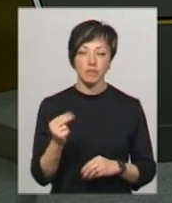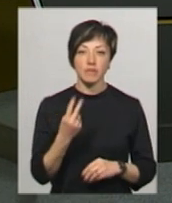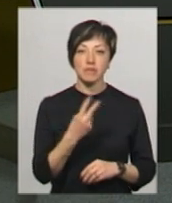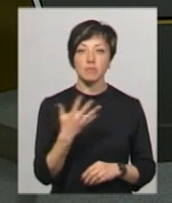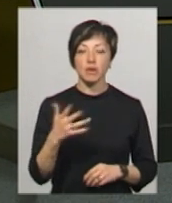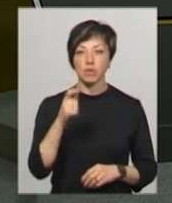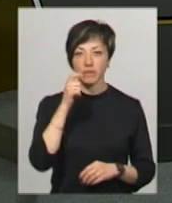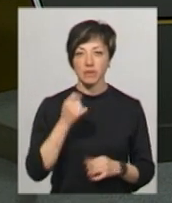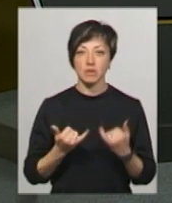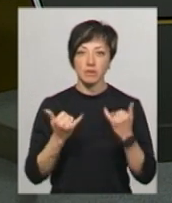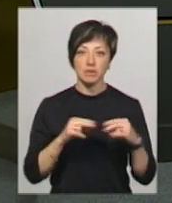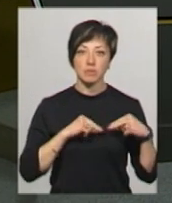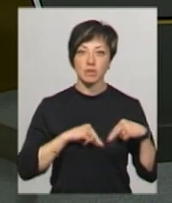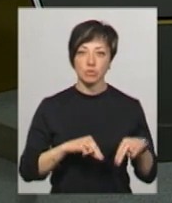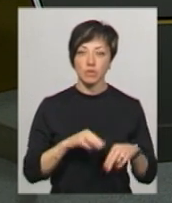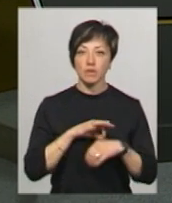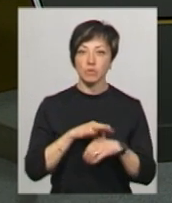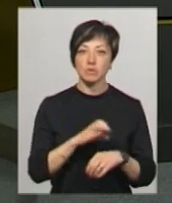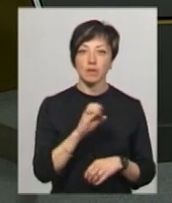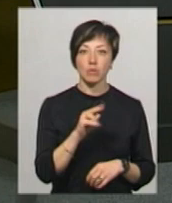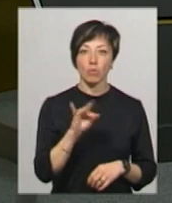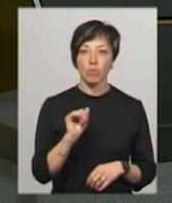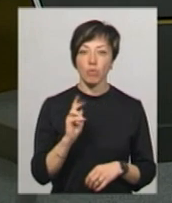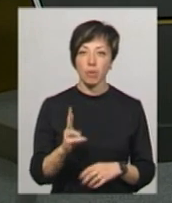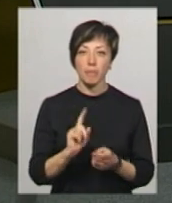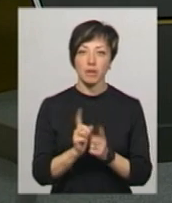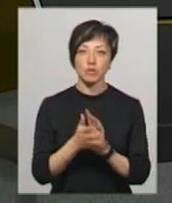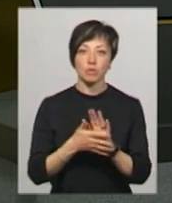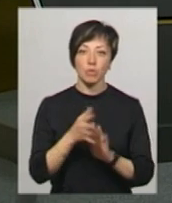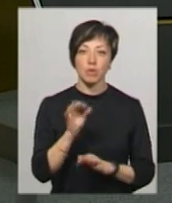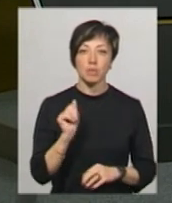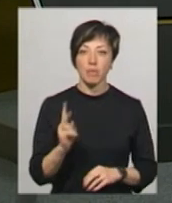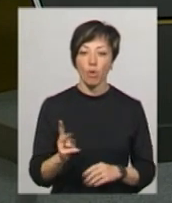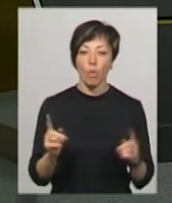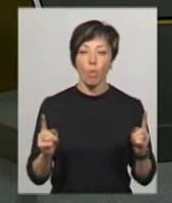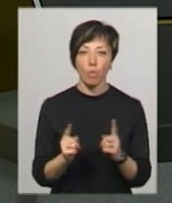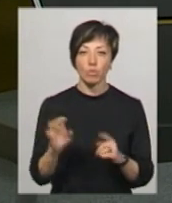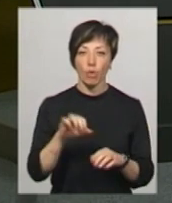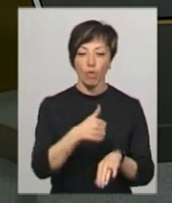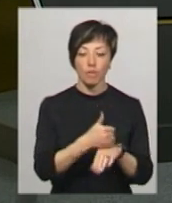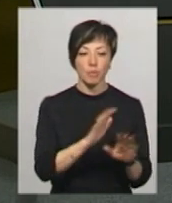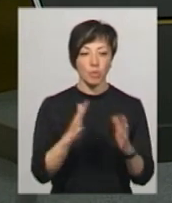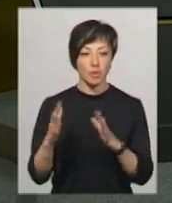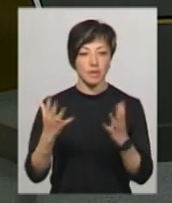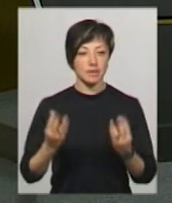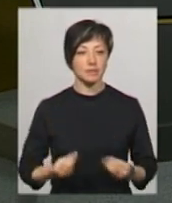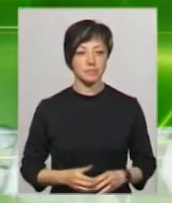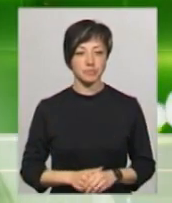25 квітня. В студії працює ведуча Світлана Поробок, диктор жестової мови Ольга Рибак. Коротко про головні події дня.